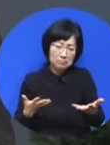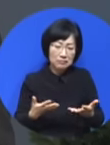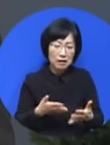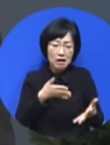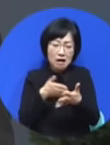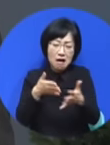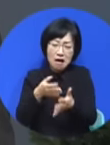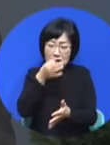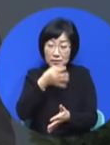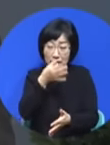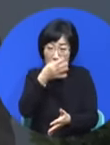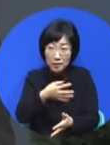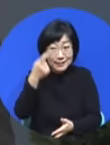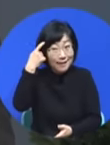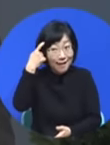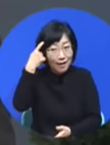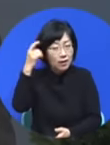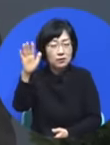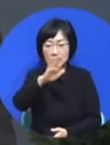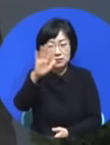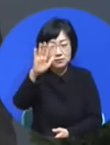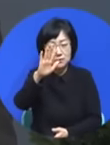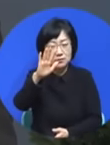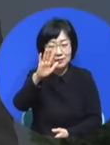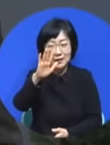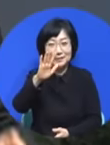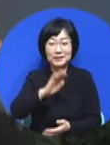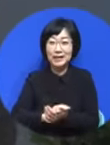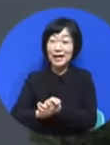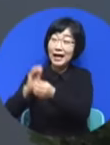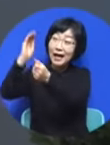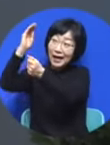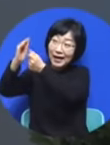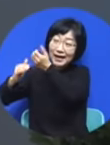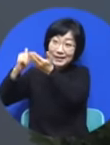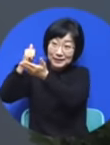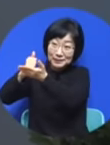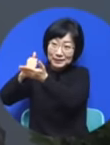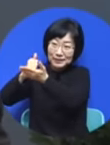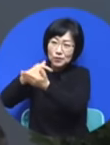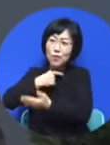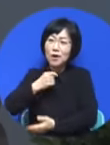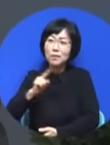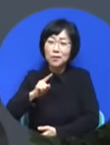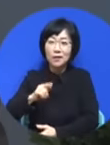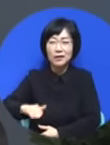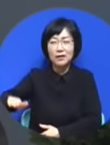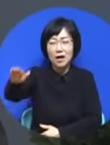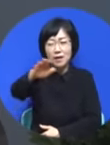절대 아닐 겁니다. 하나님은 여러분을 진짜 응답 받기를 원하십니다.